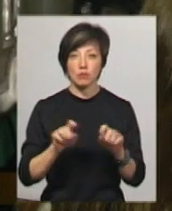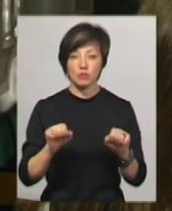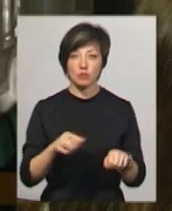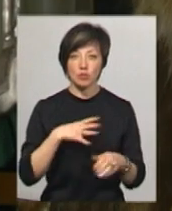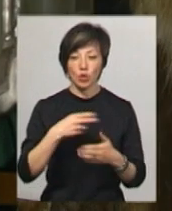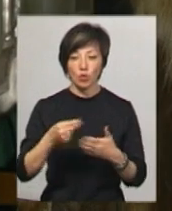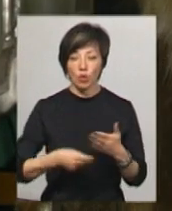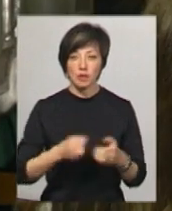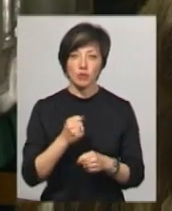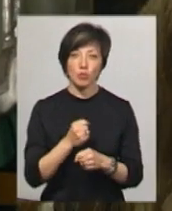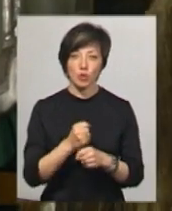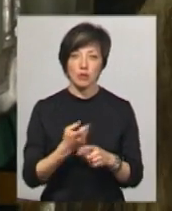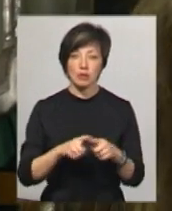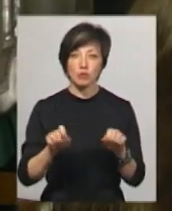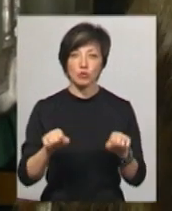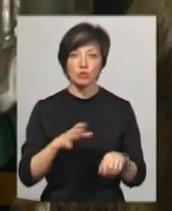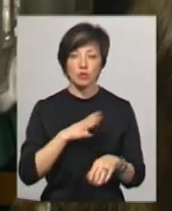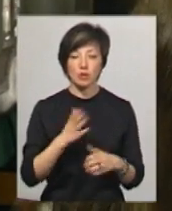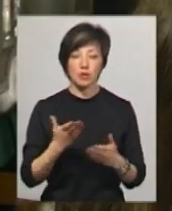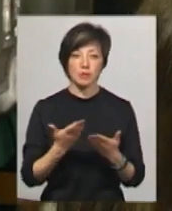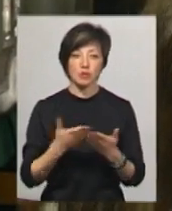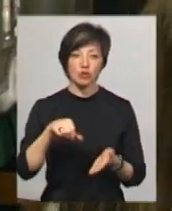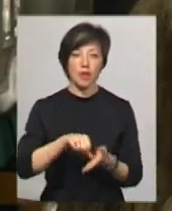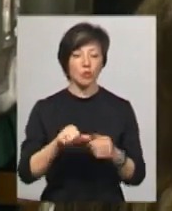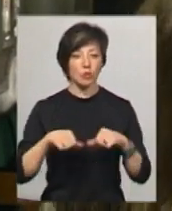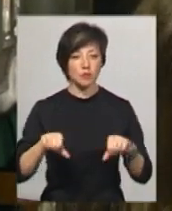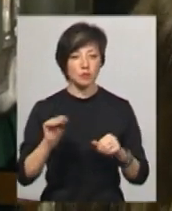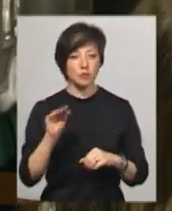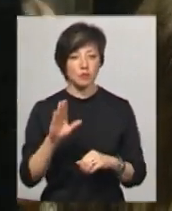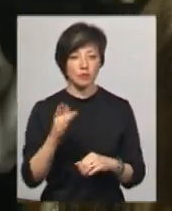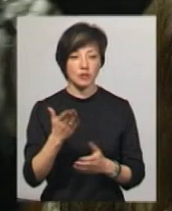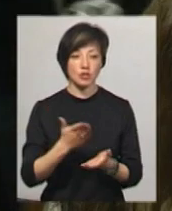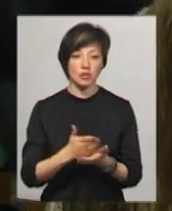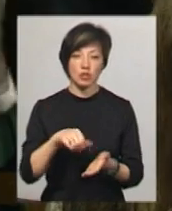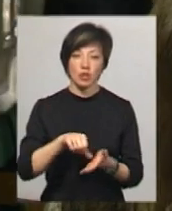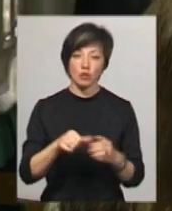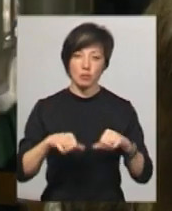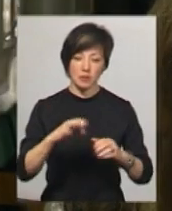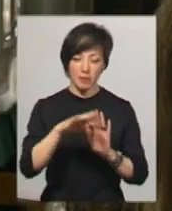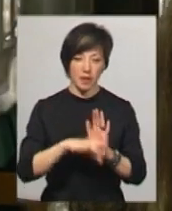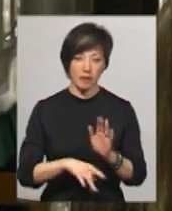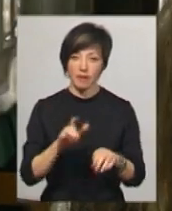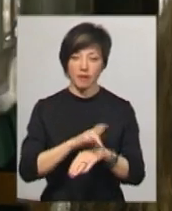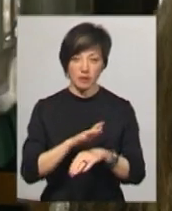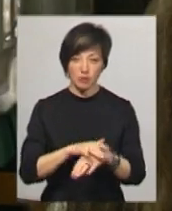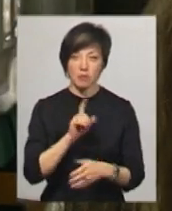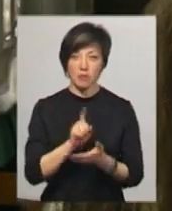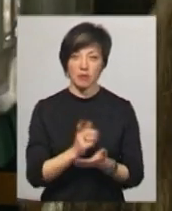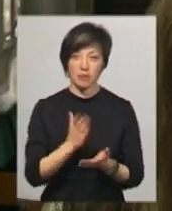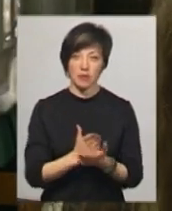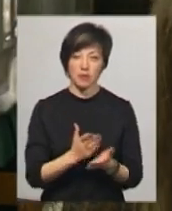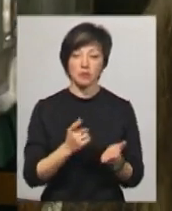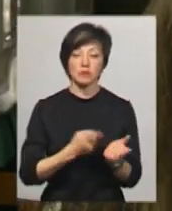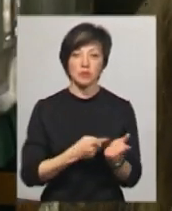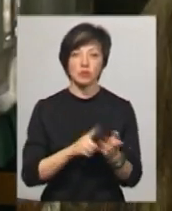довідка якась з роботи, це може бути, якщо ви член комісії, посвідчення про те, що ви члені комісії, цей перелік не є вичерпний, але ви маєте мотивувати,